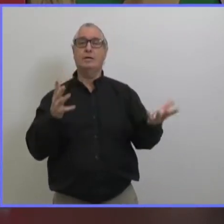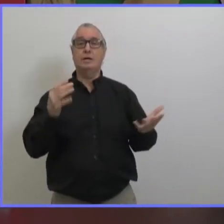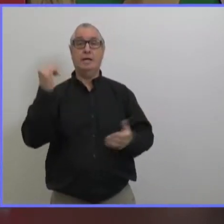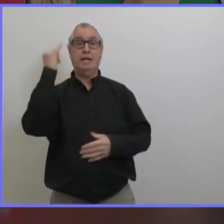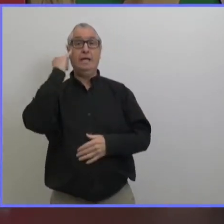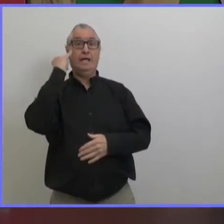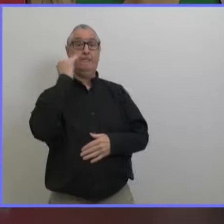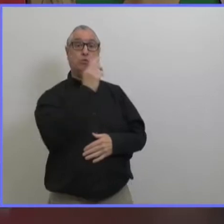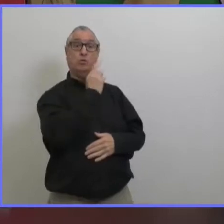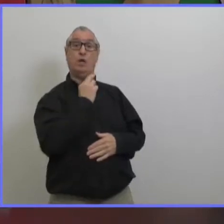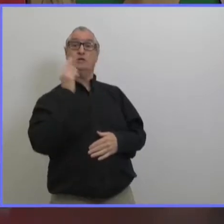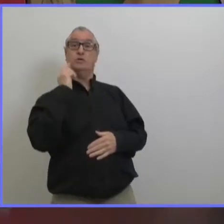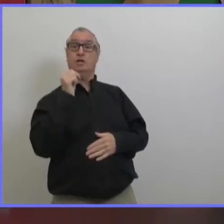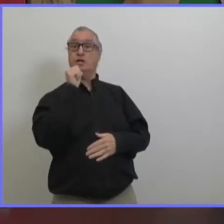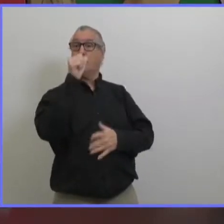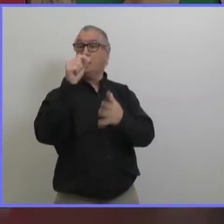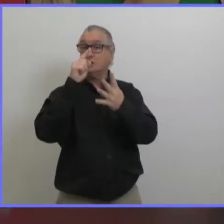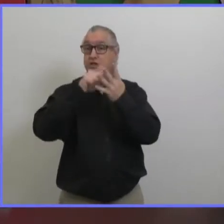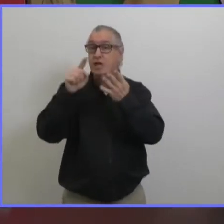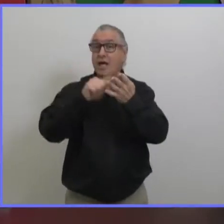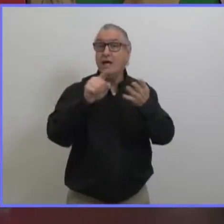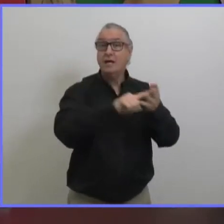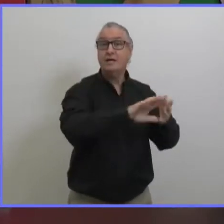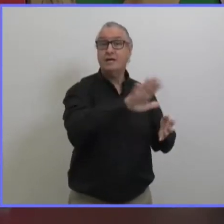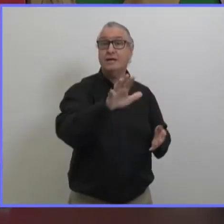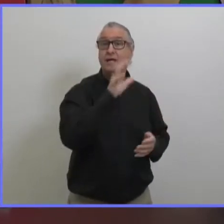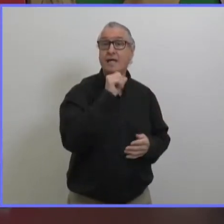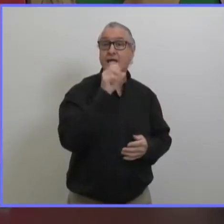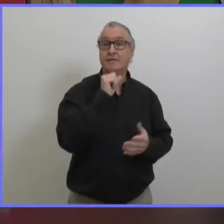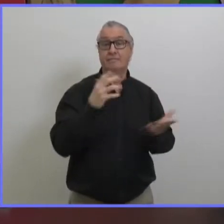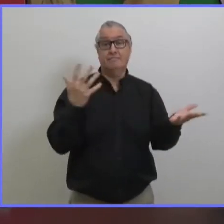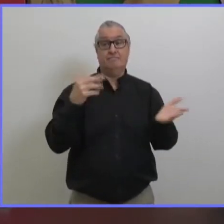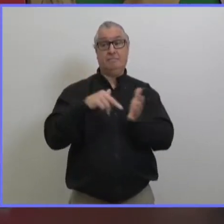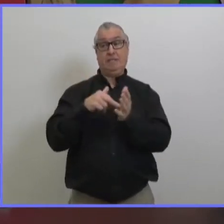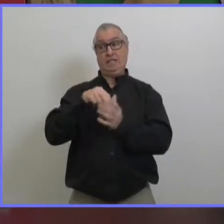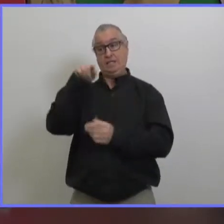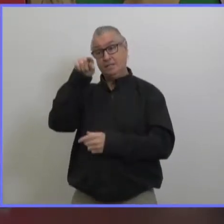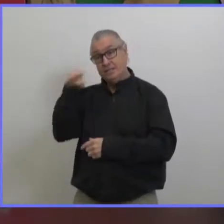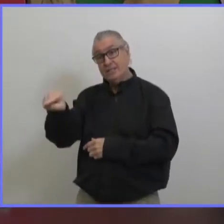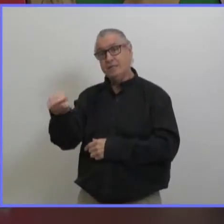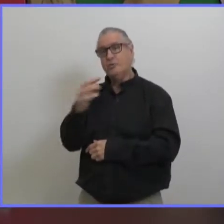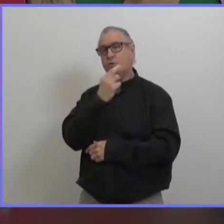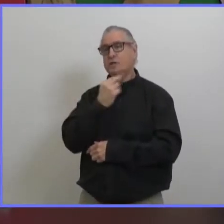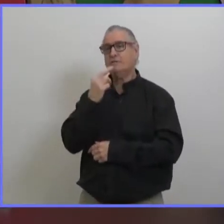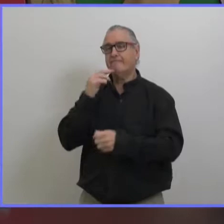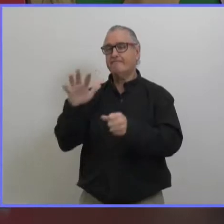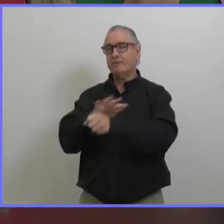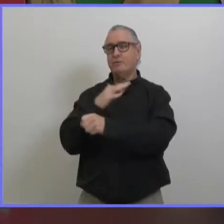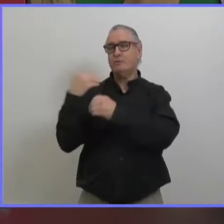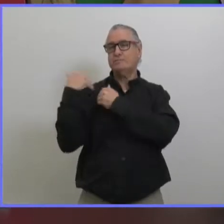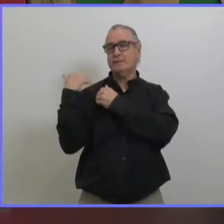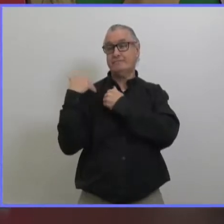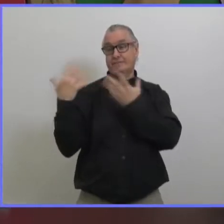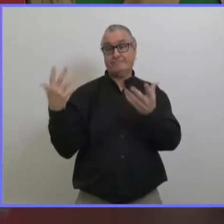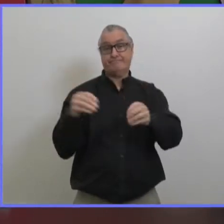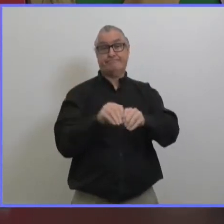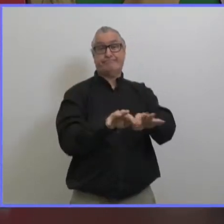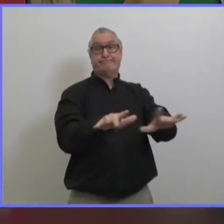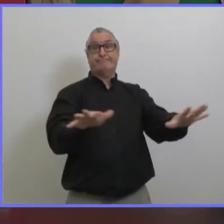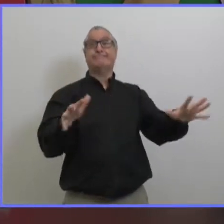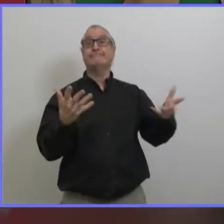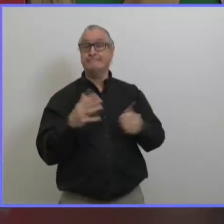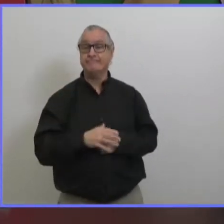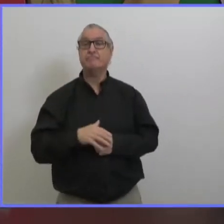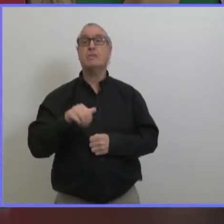résidence je vous dirais qu'il s'agit pas là d'une tentative raisonnable de s'assurer que ces personnes sont effectivement d'une même maison si vous avez une famille de quatre personnes